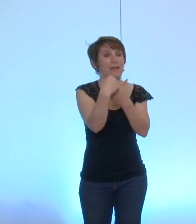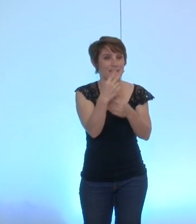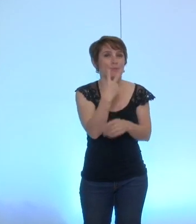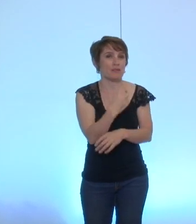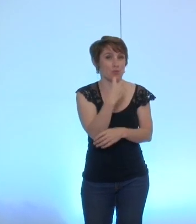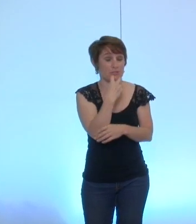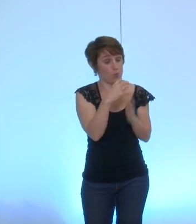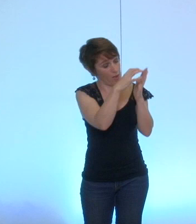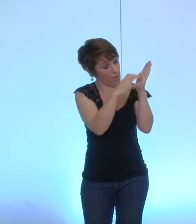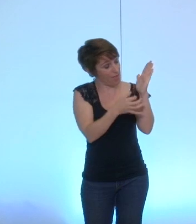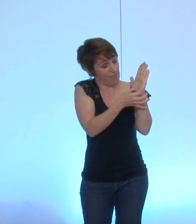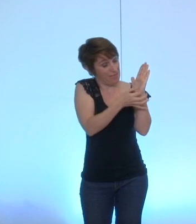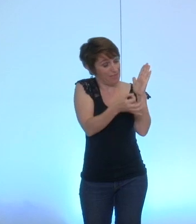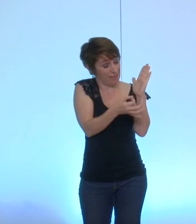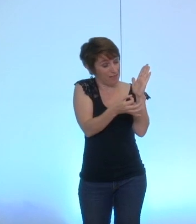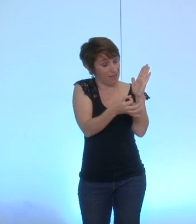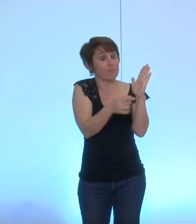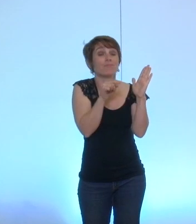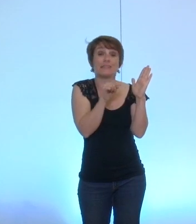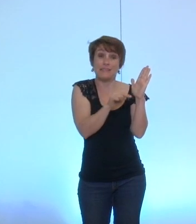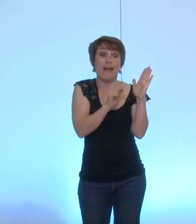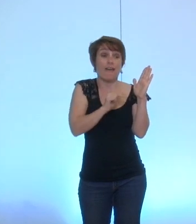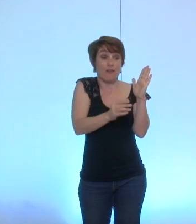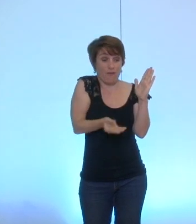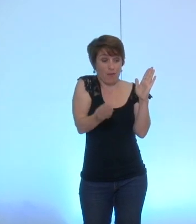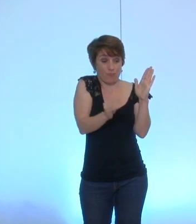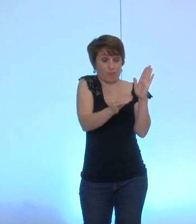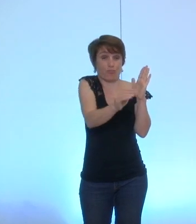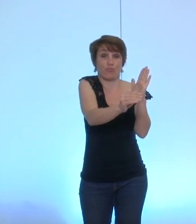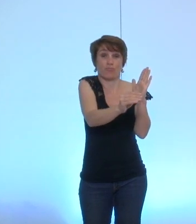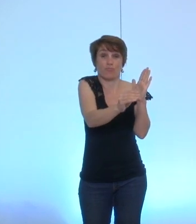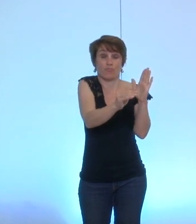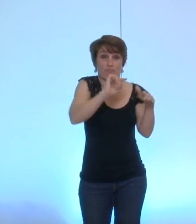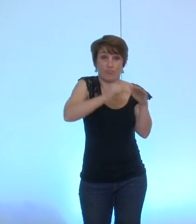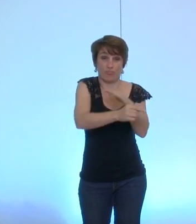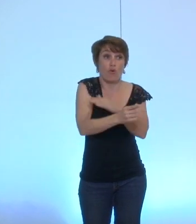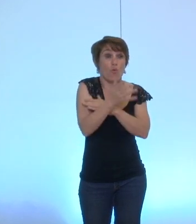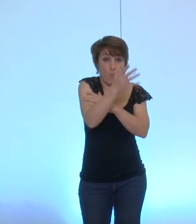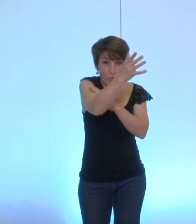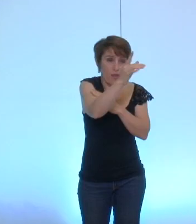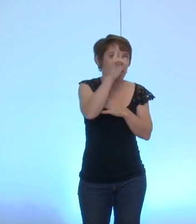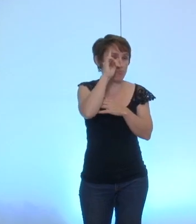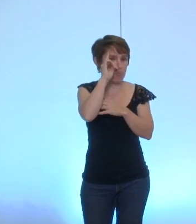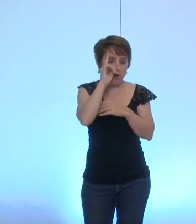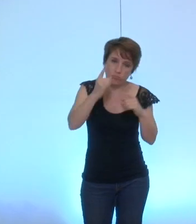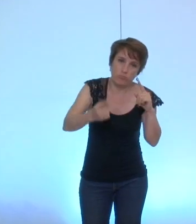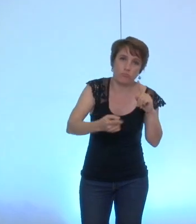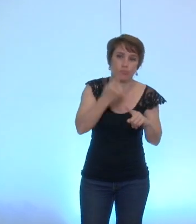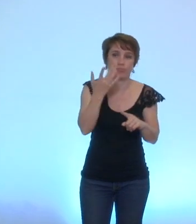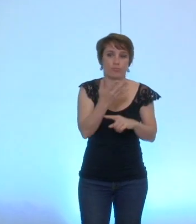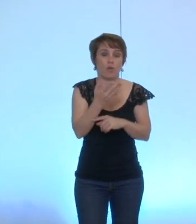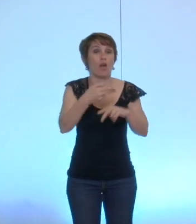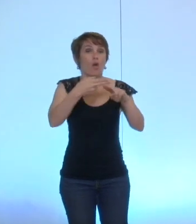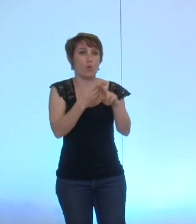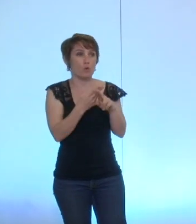d'être complété ultérieurement parce qu'il nous semble que les objets de participation citoyenne ne doivent pas être construits